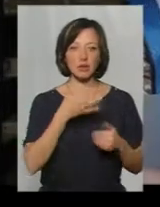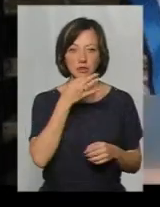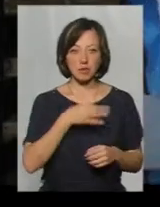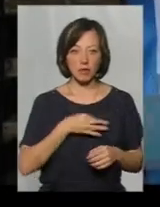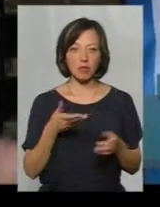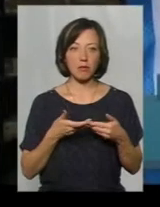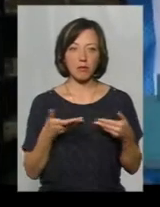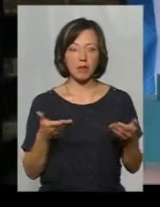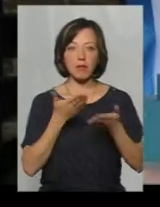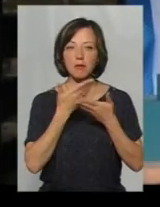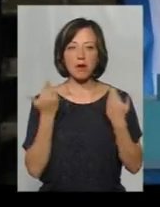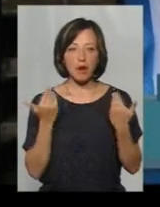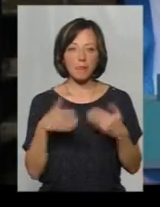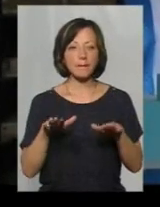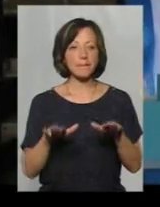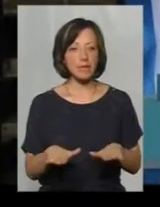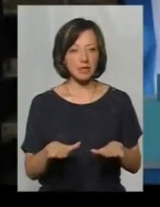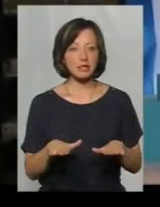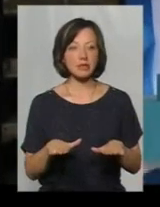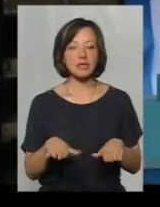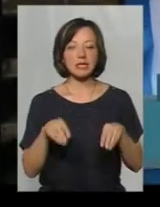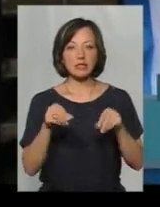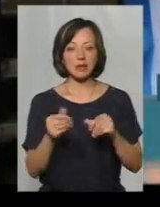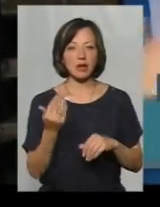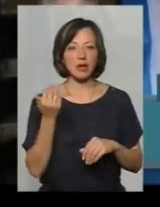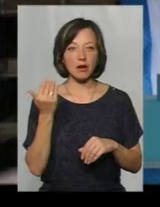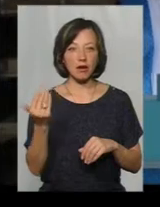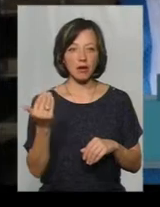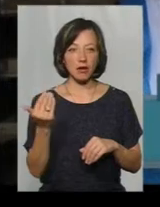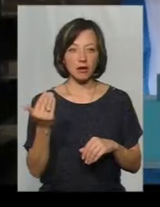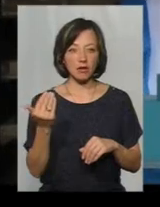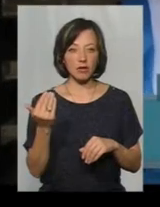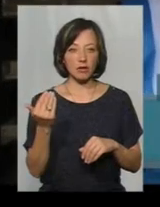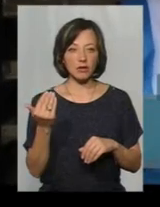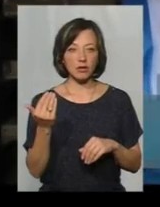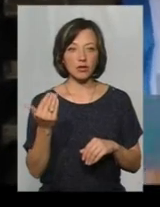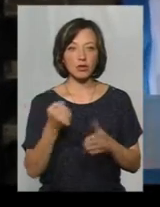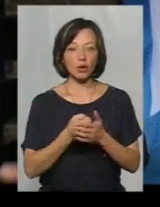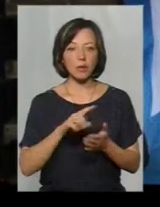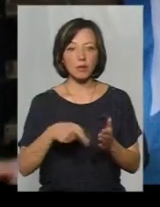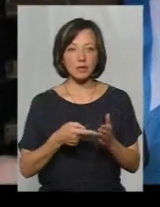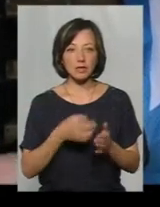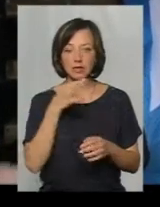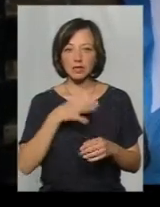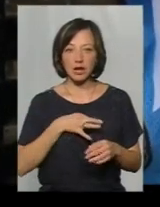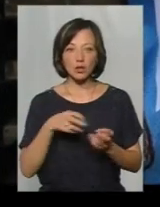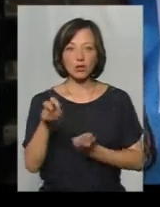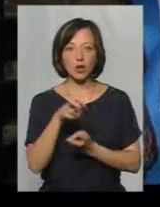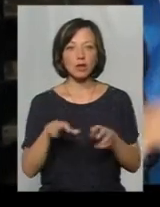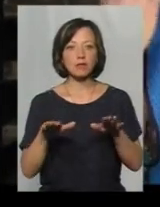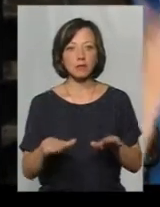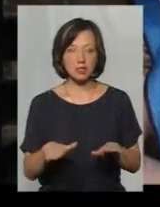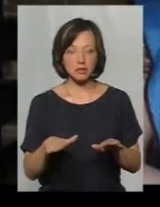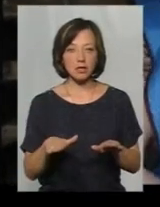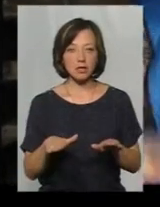так як ми не маємо місця, земля відноситься до городського, до города, нам сказали шукати місце.